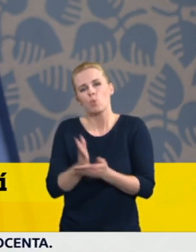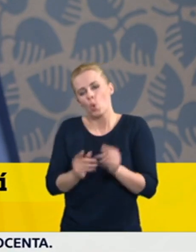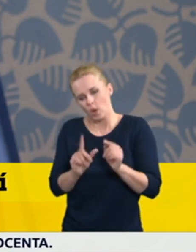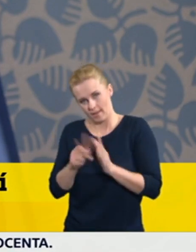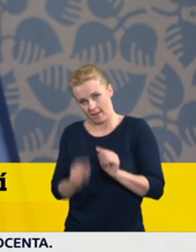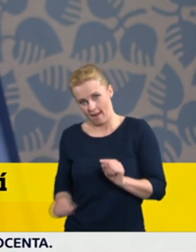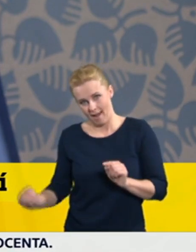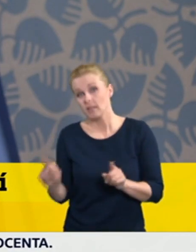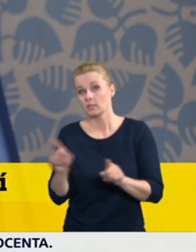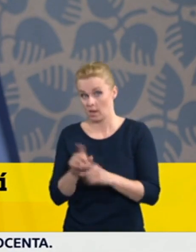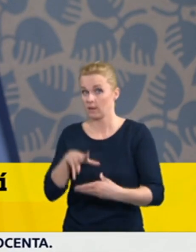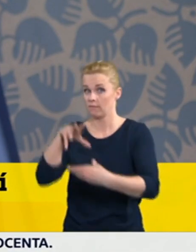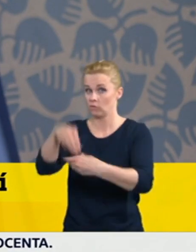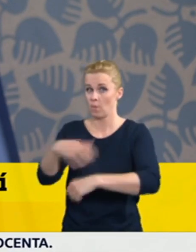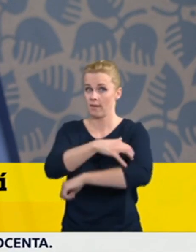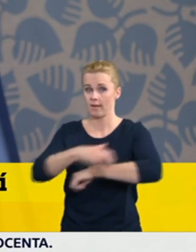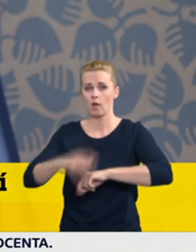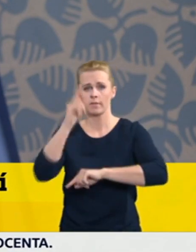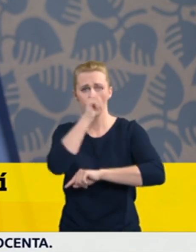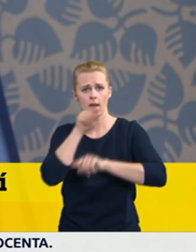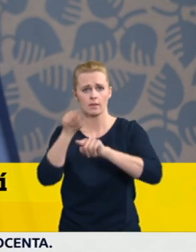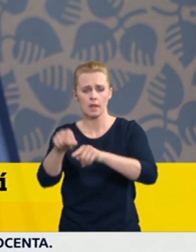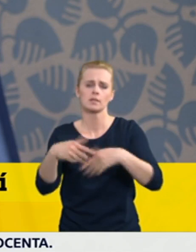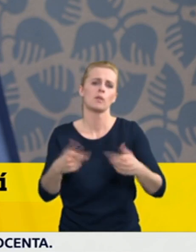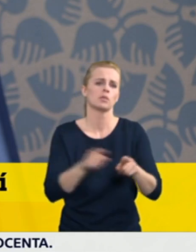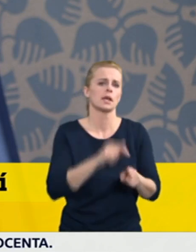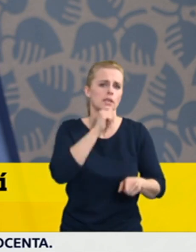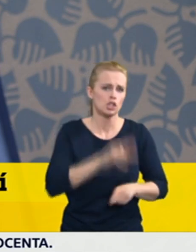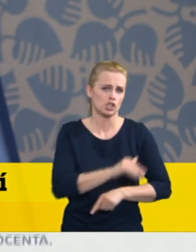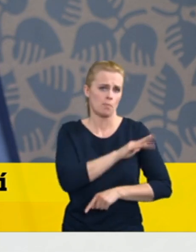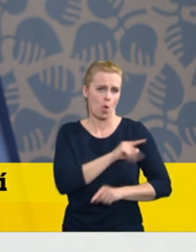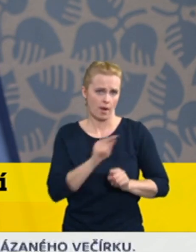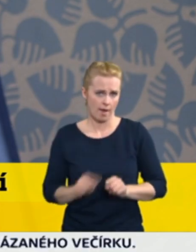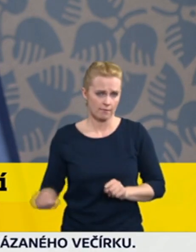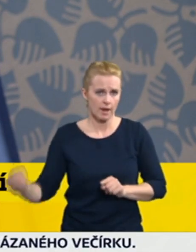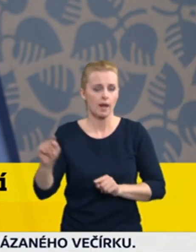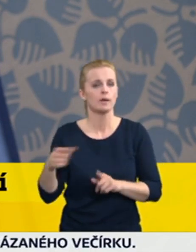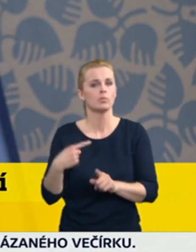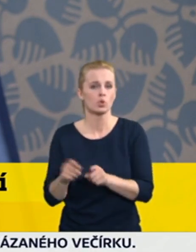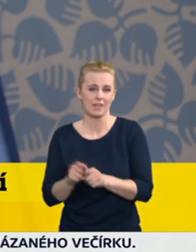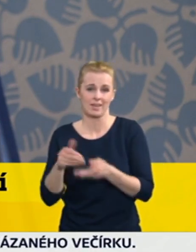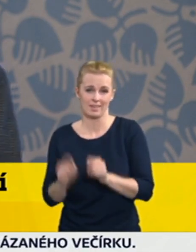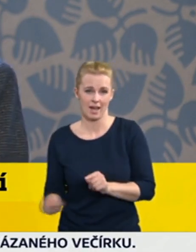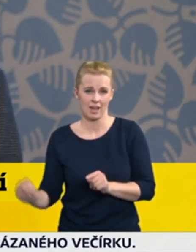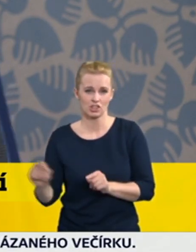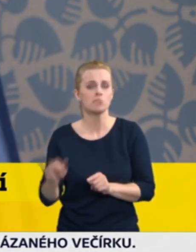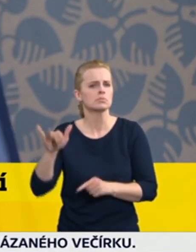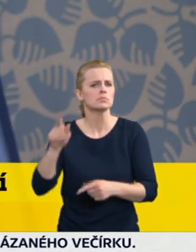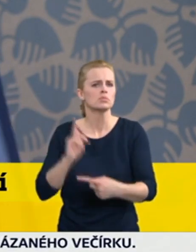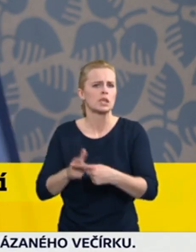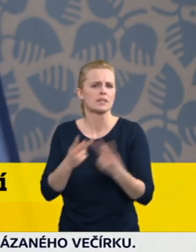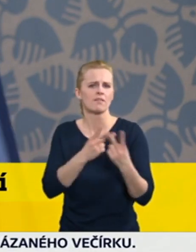včetně toho, o kterém jste mluvil, včetně třeba jihomoravského kraje, některých dalších. Opět je to na stránkách, já si to teď z hlavy